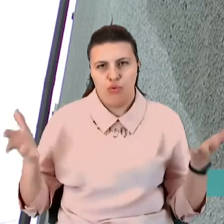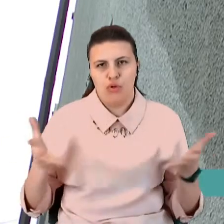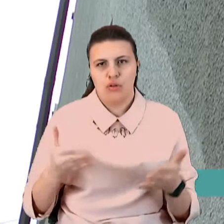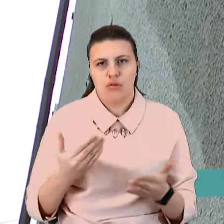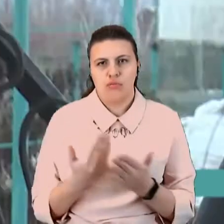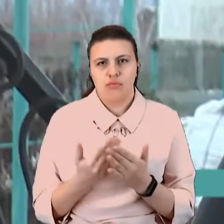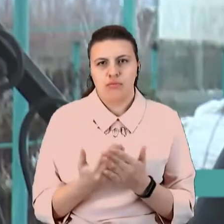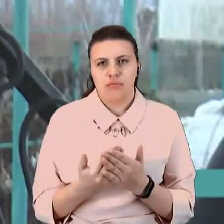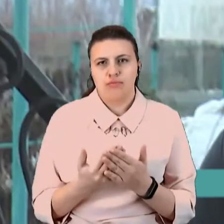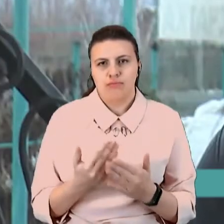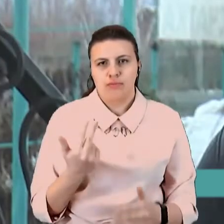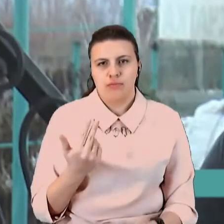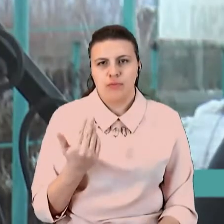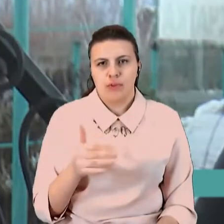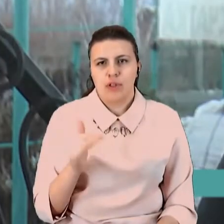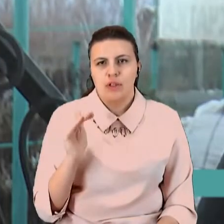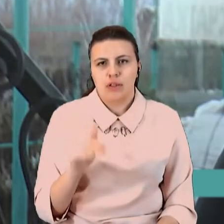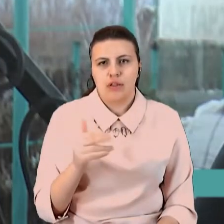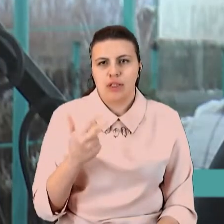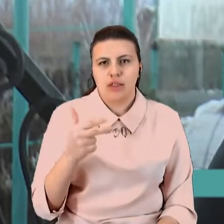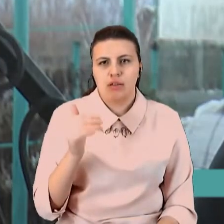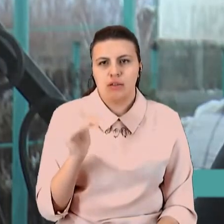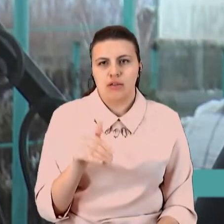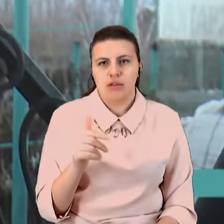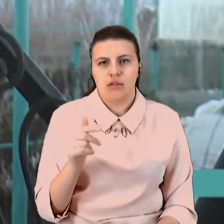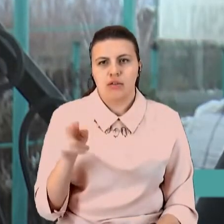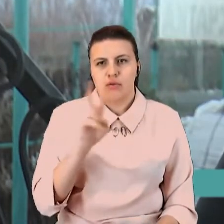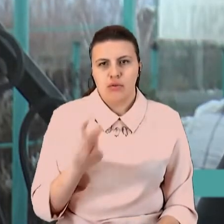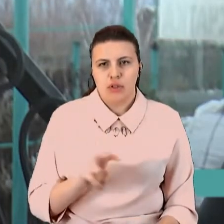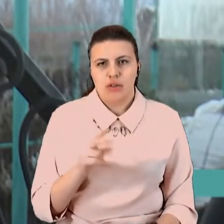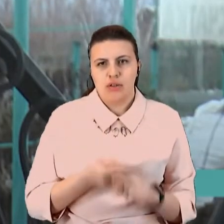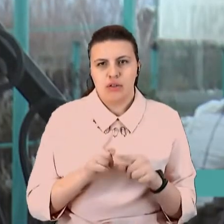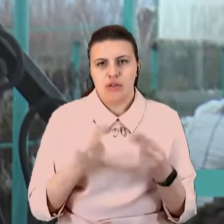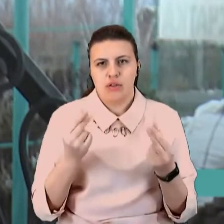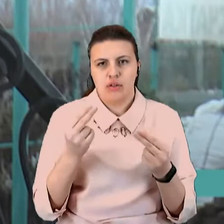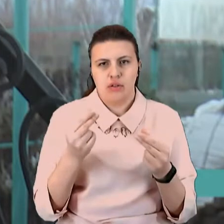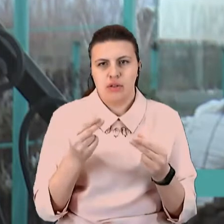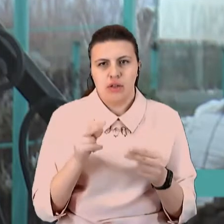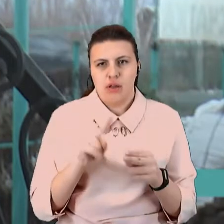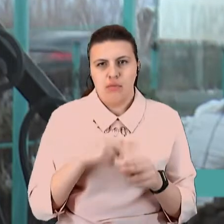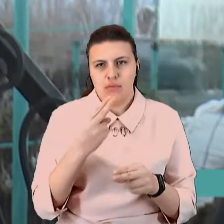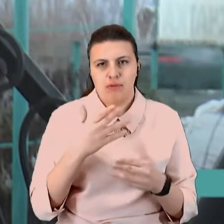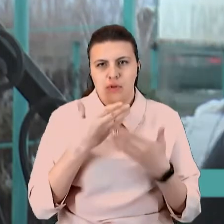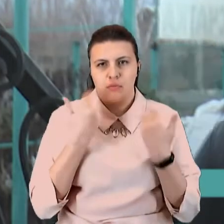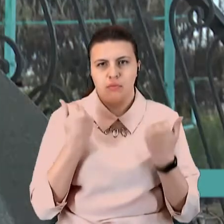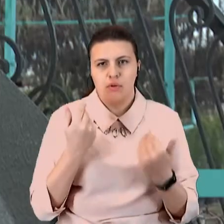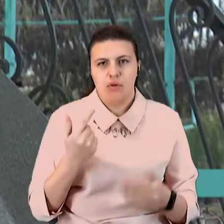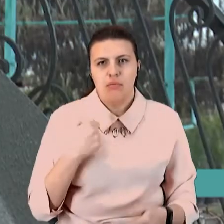ніхто родині не повернув. Судилися за компенсацію, проіграли суд.